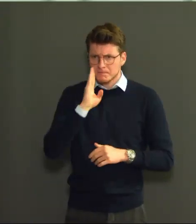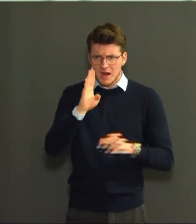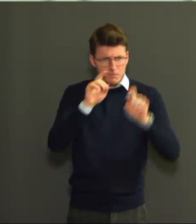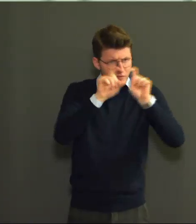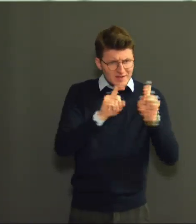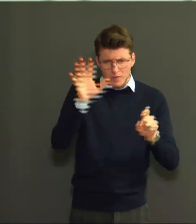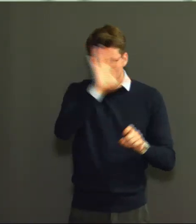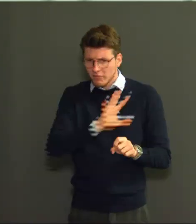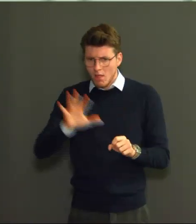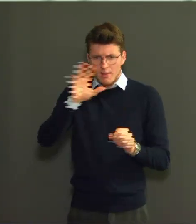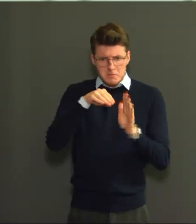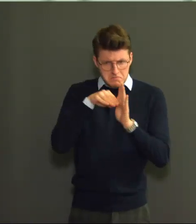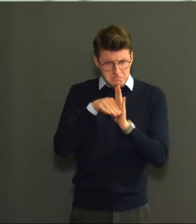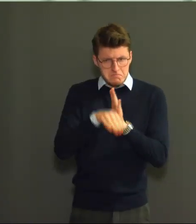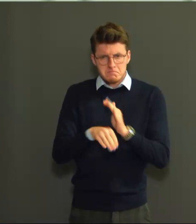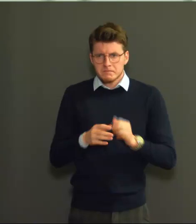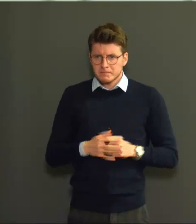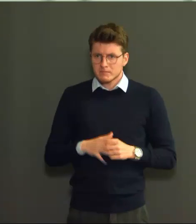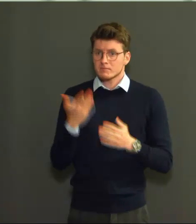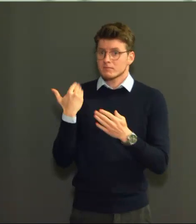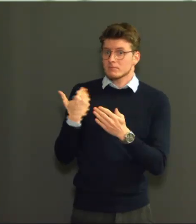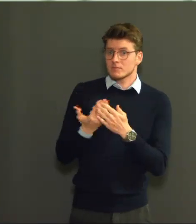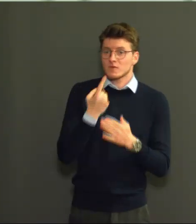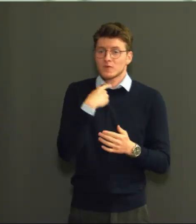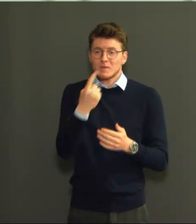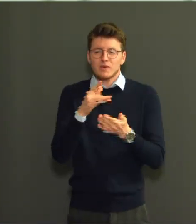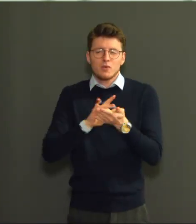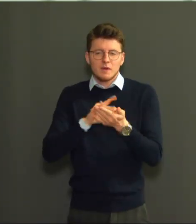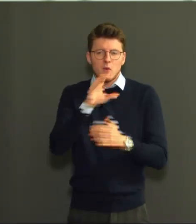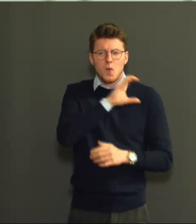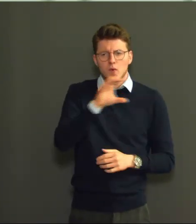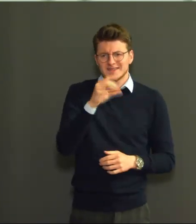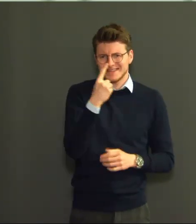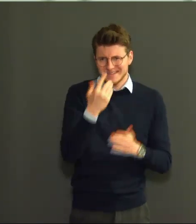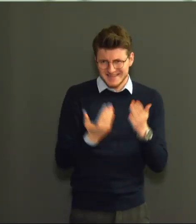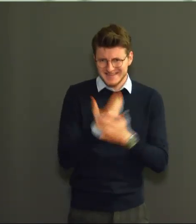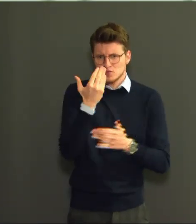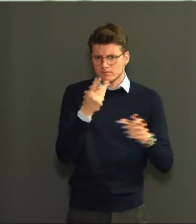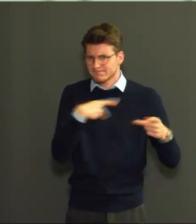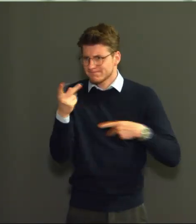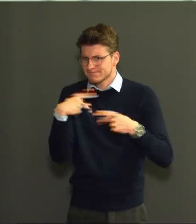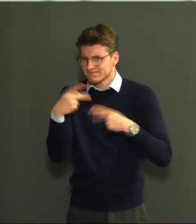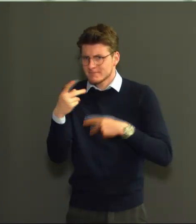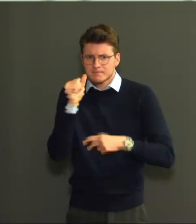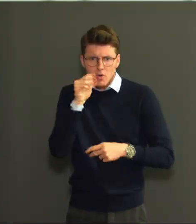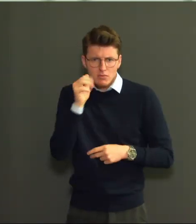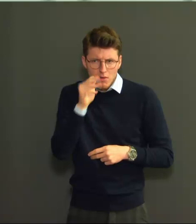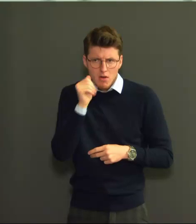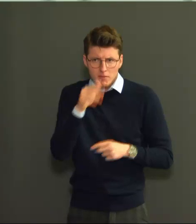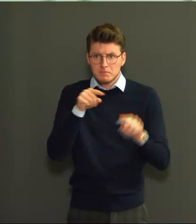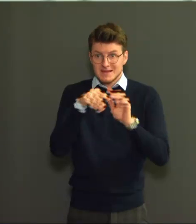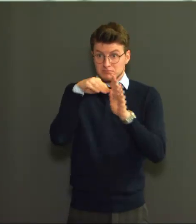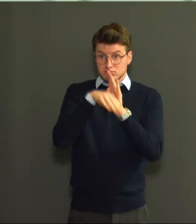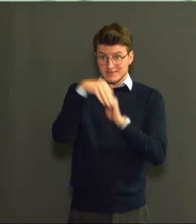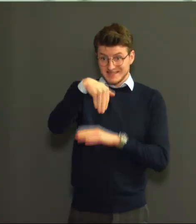De afgelopen week waren er gemiddeld 101 nieuwe opnames per dag en dat is 19%